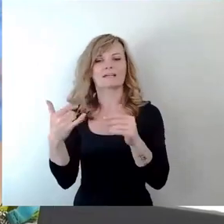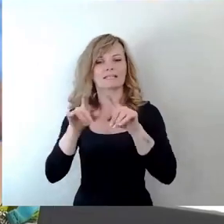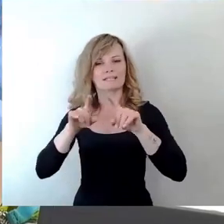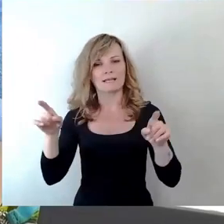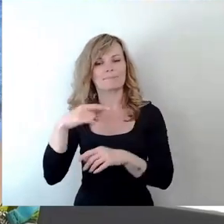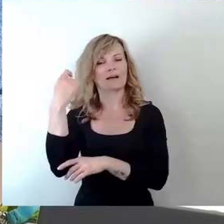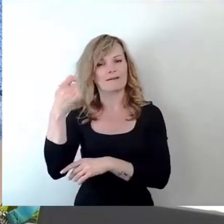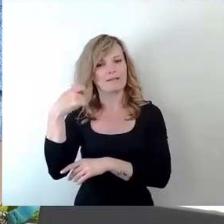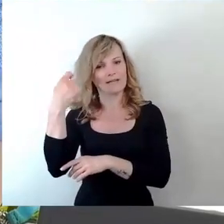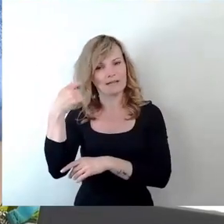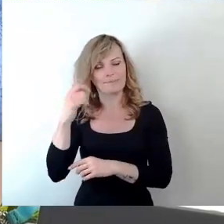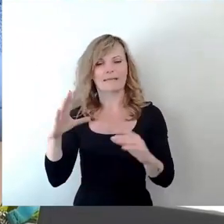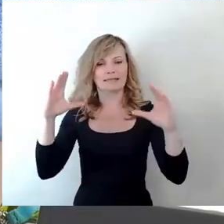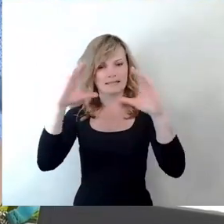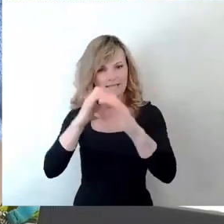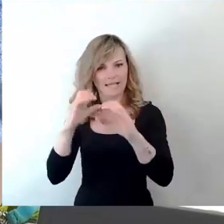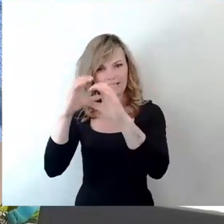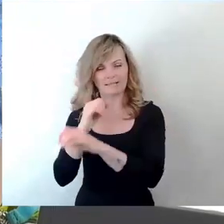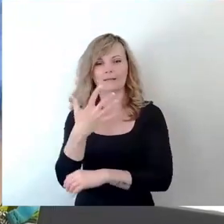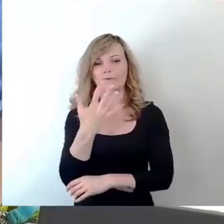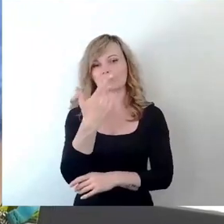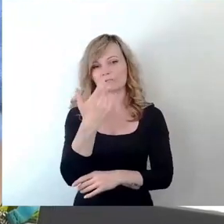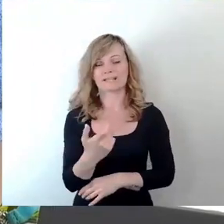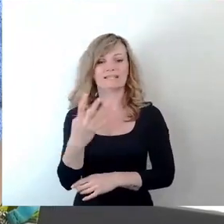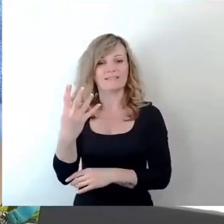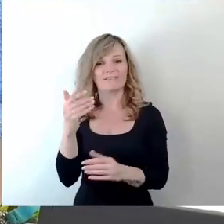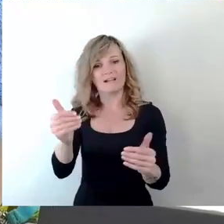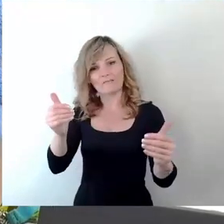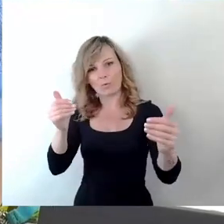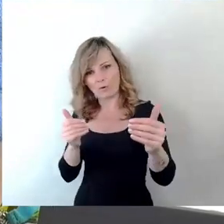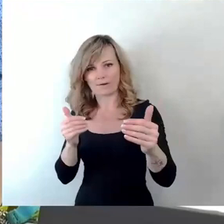25 4 entsprechend vorzuziehen.